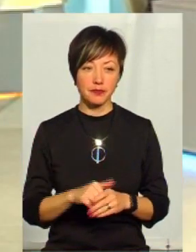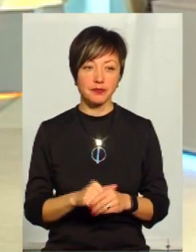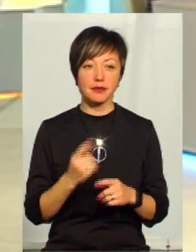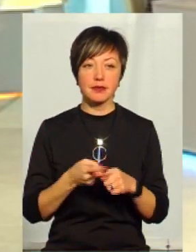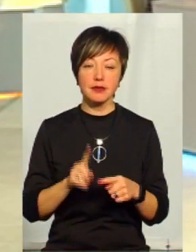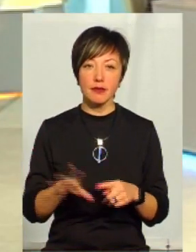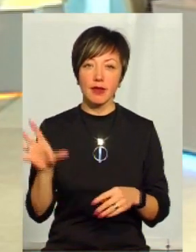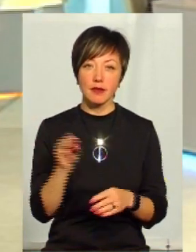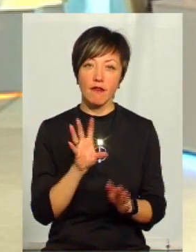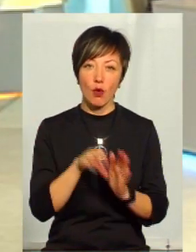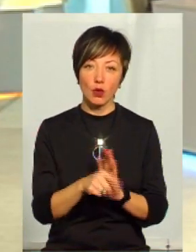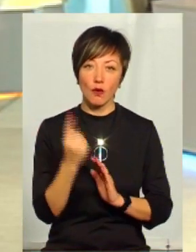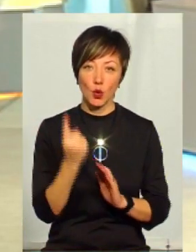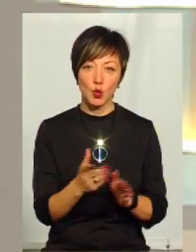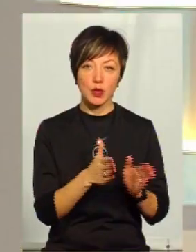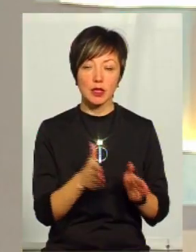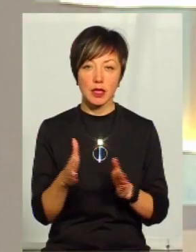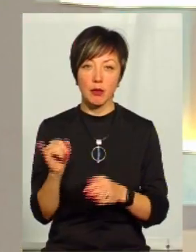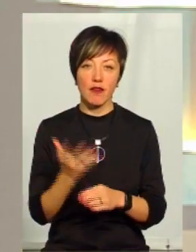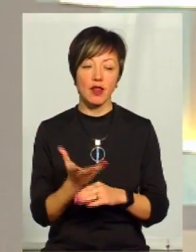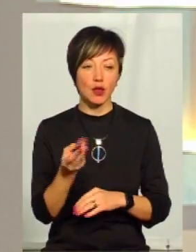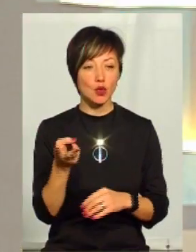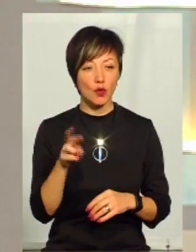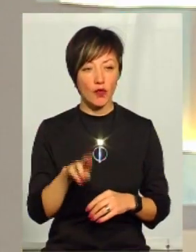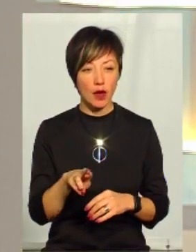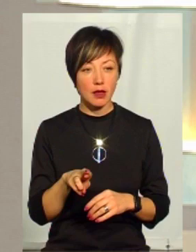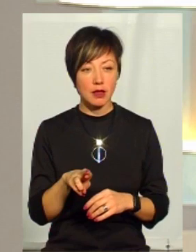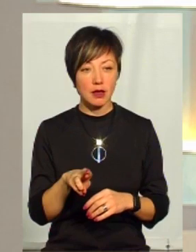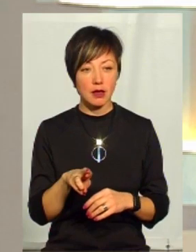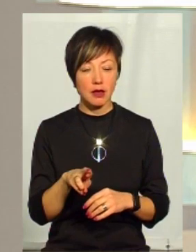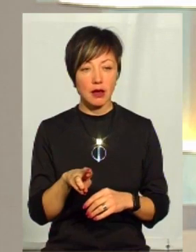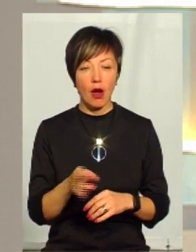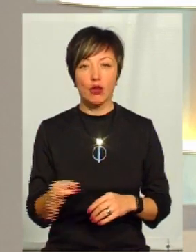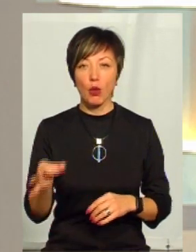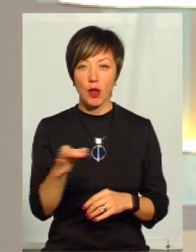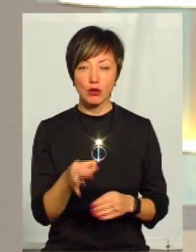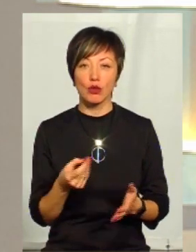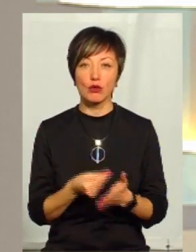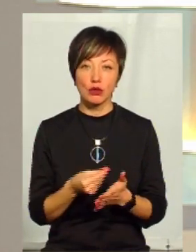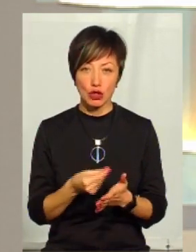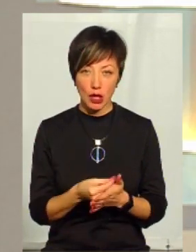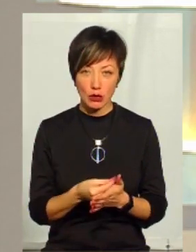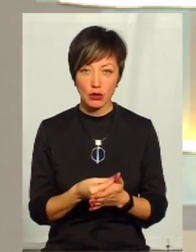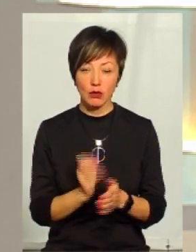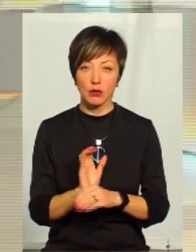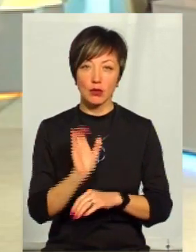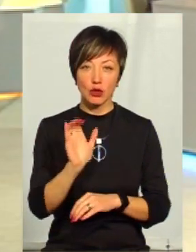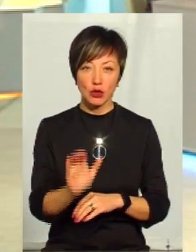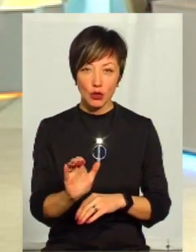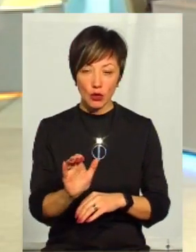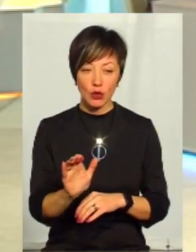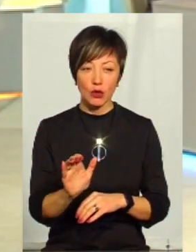Тобто, це все входить в одну систему і фінансування обласного бюджету пішло,